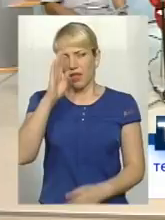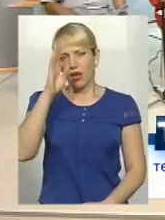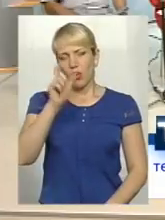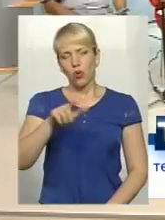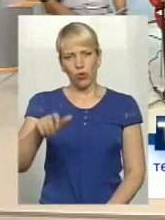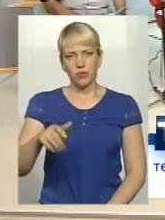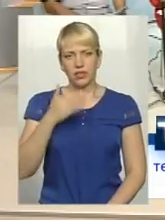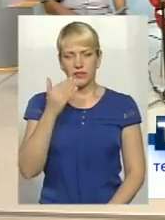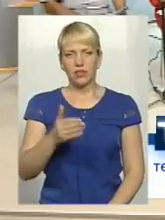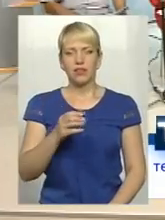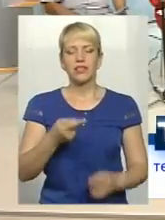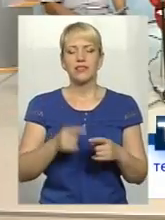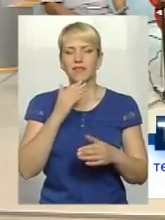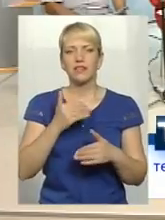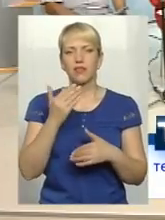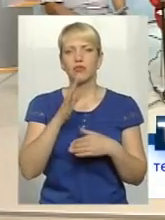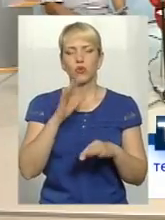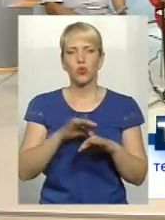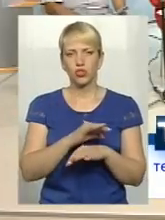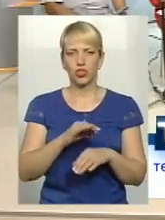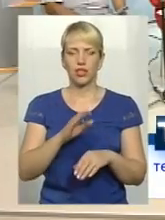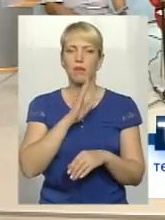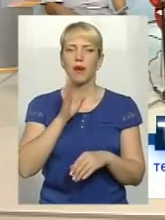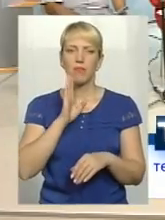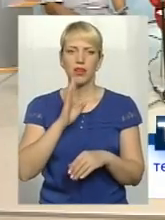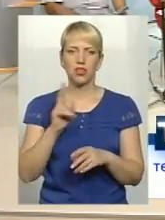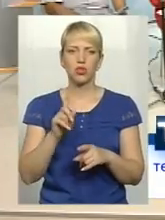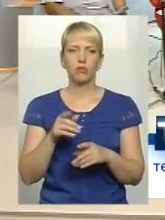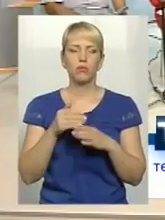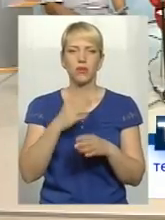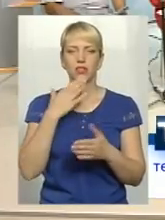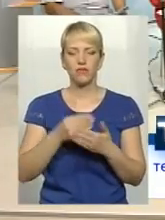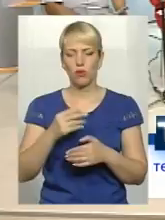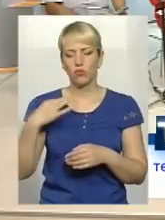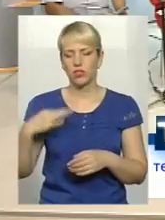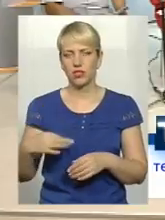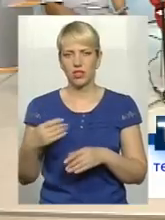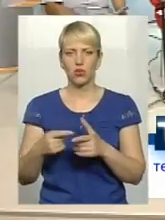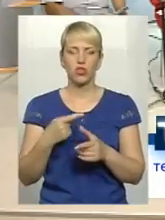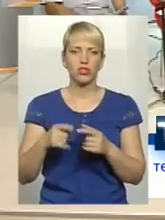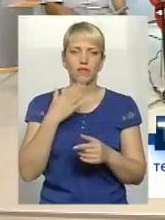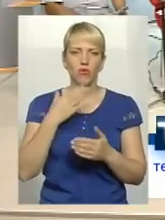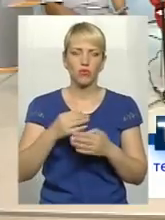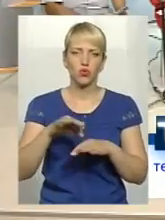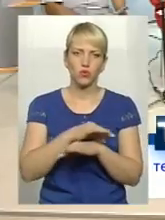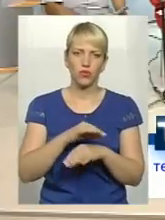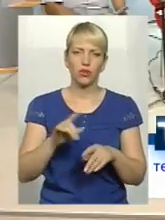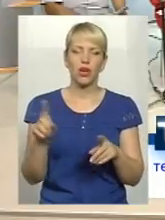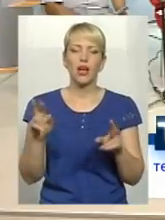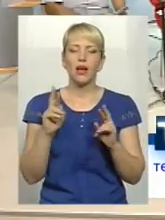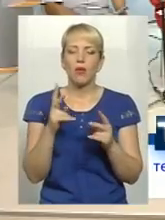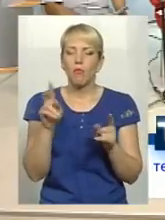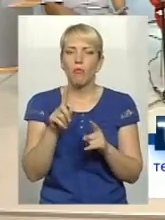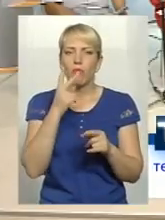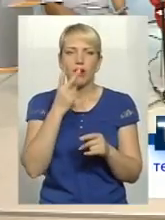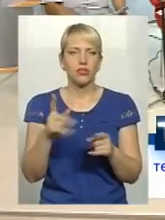звертаються мами, звертаються допомогти свому сину і свому чоловіку, так як вони вже бачать, що в